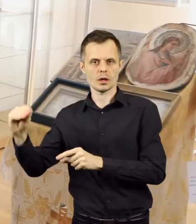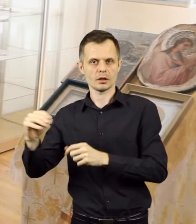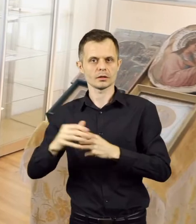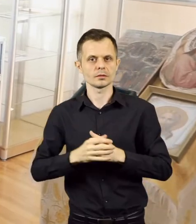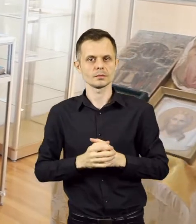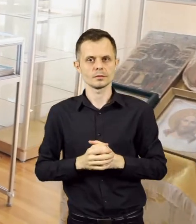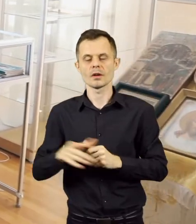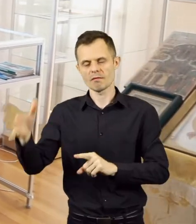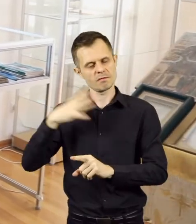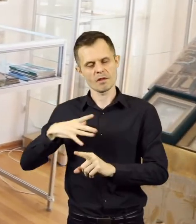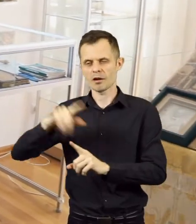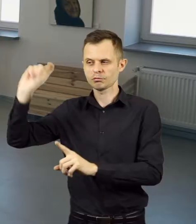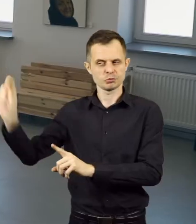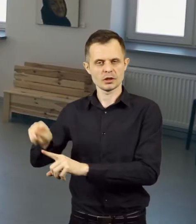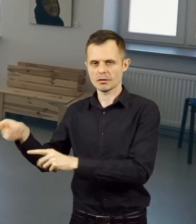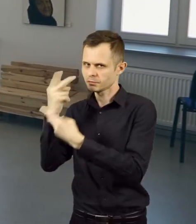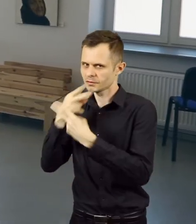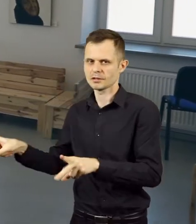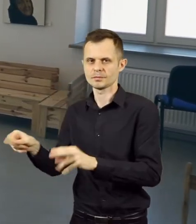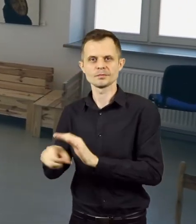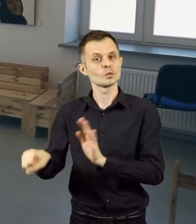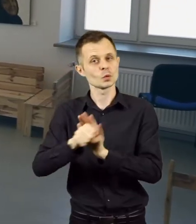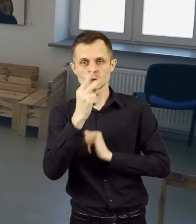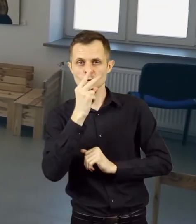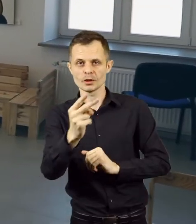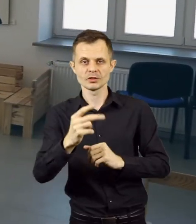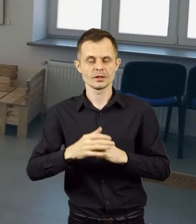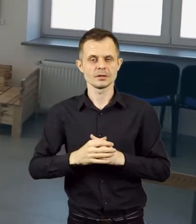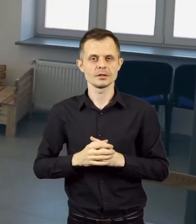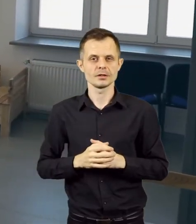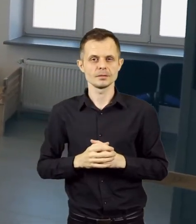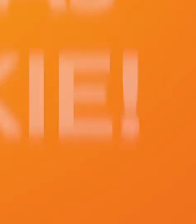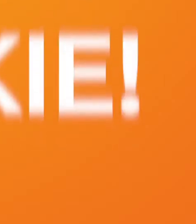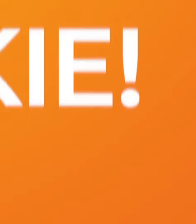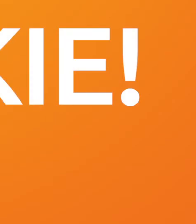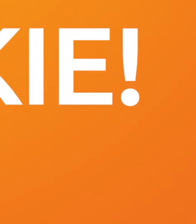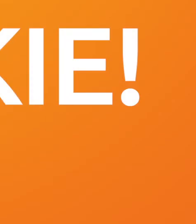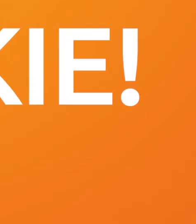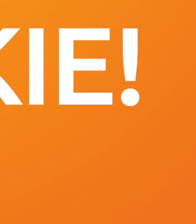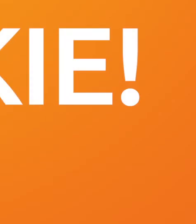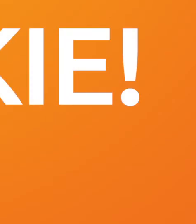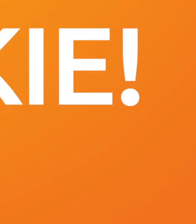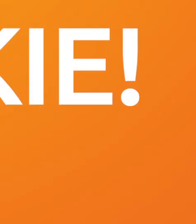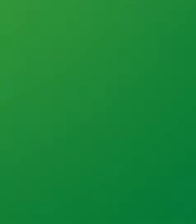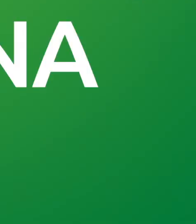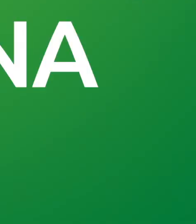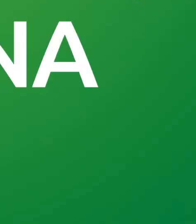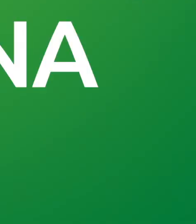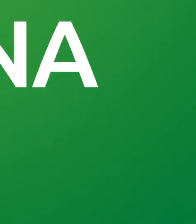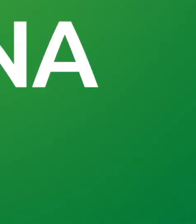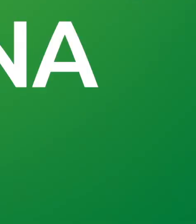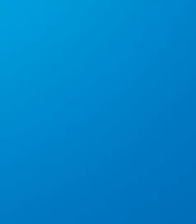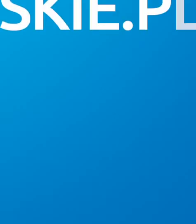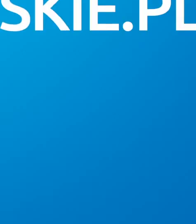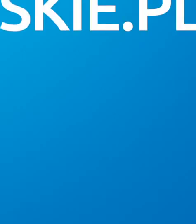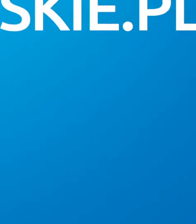gminy Hanna z funduszy europejskich. Warto tu przyjechać. A więc do zobaczenia. Rozwijaj Lubelskie. Dowiedz się